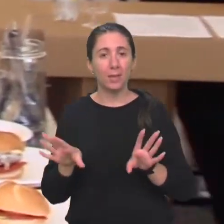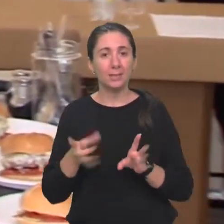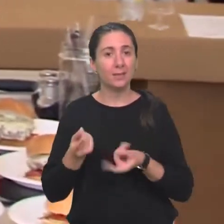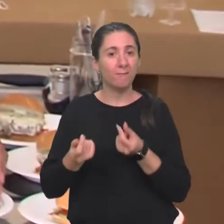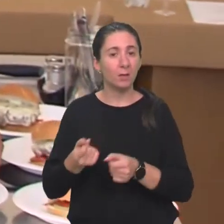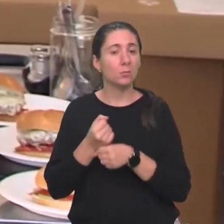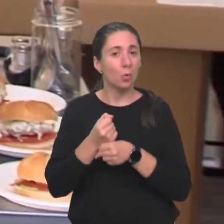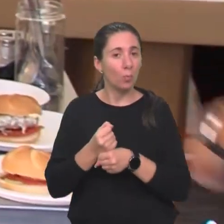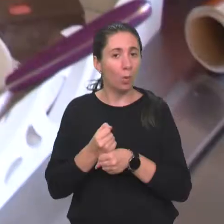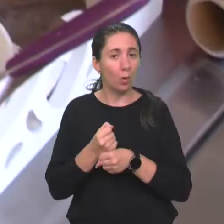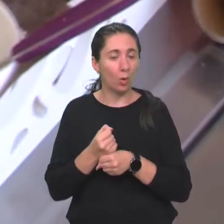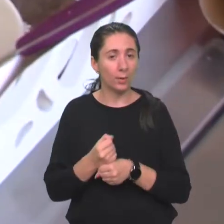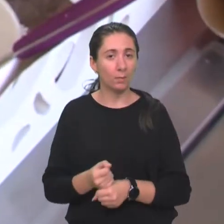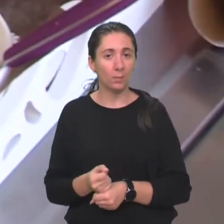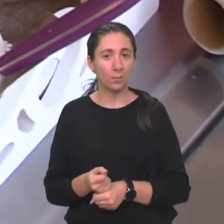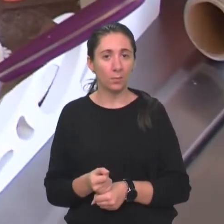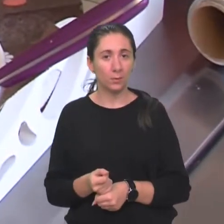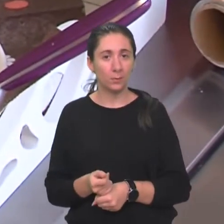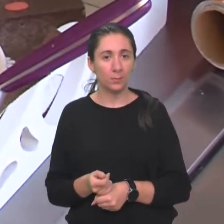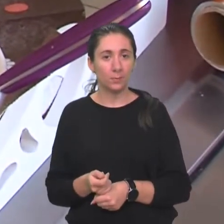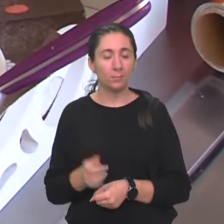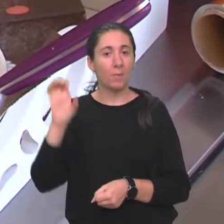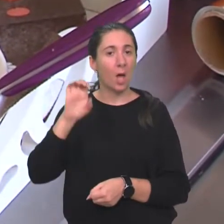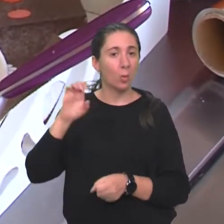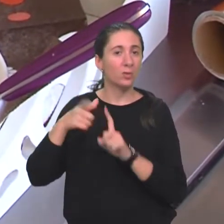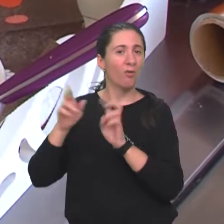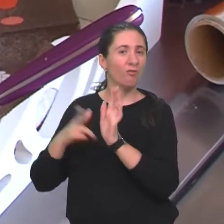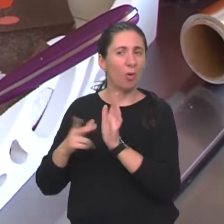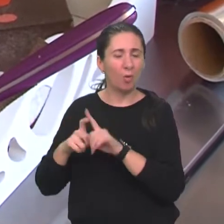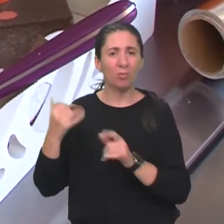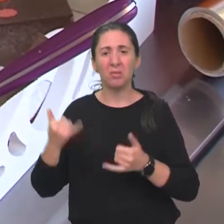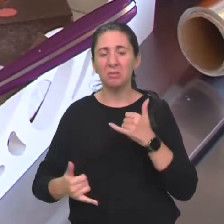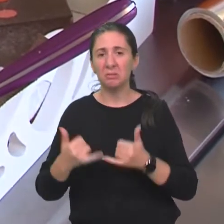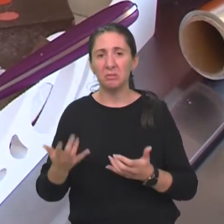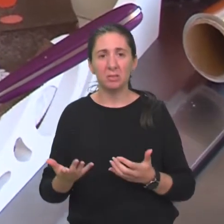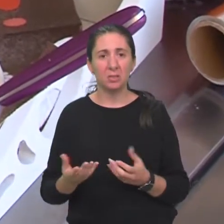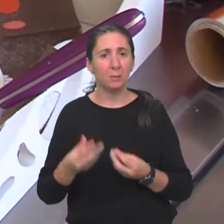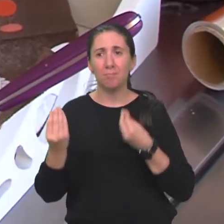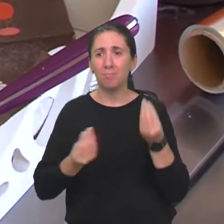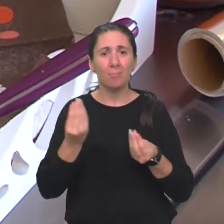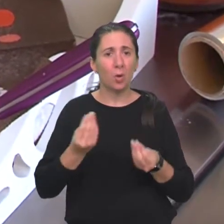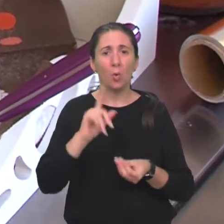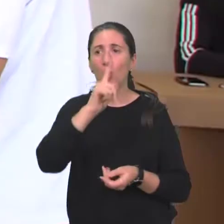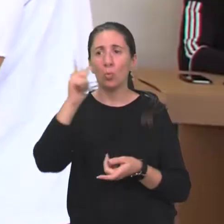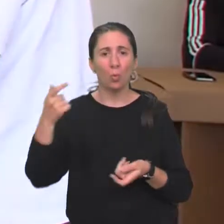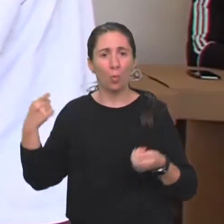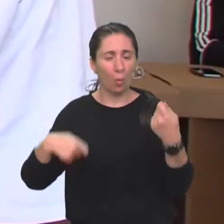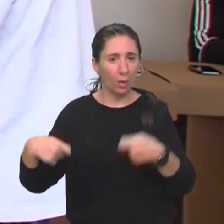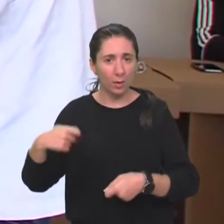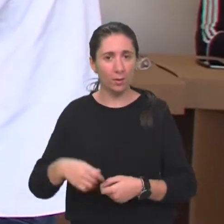financijske potpore što se tiče evropskih fondova ili bilo kakvih izvora.